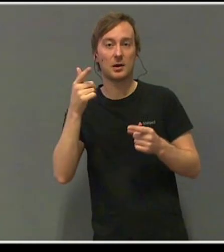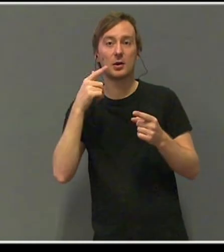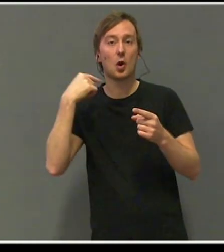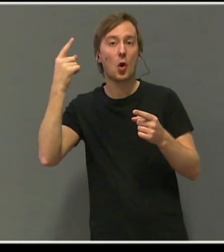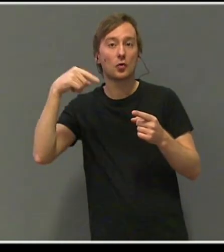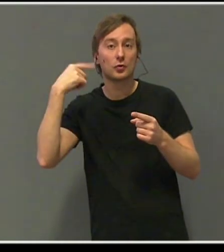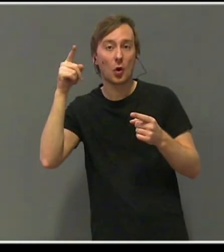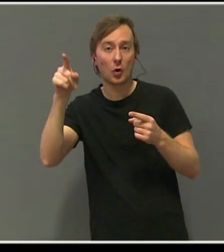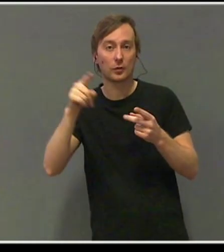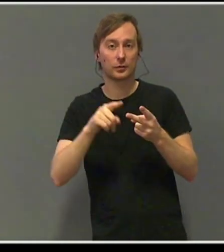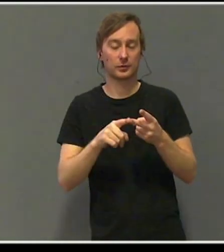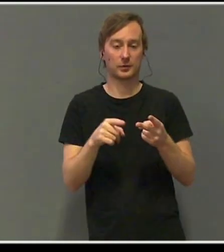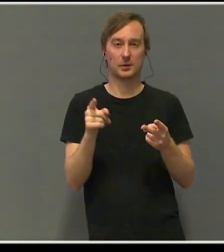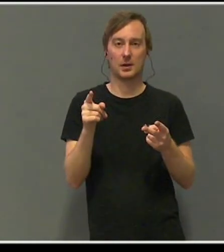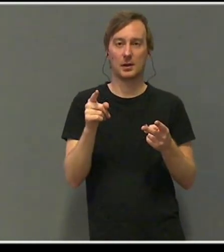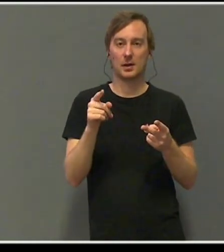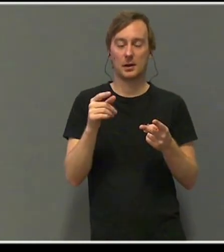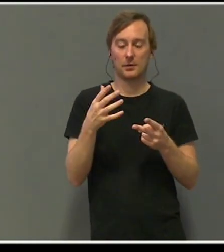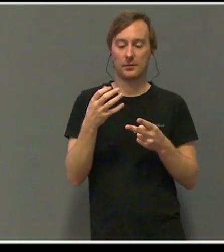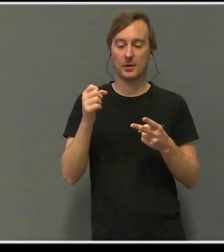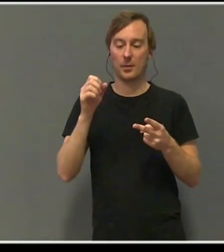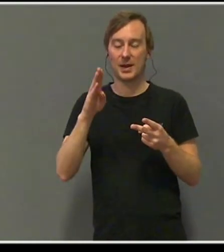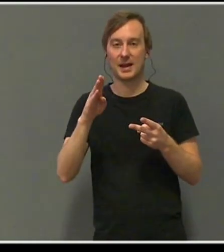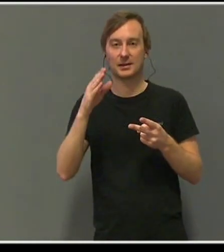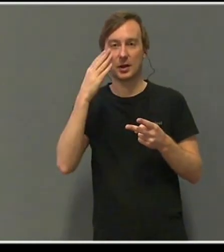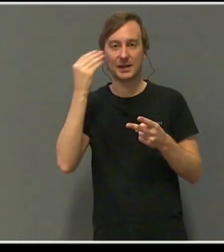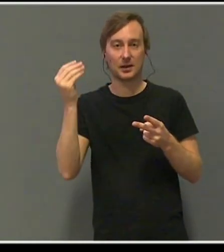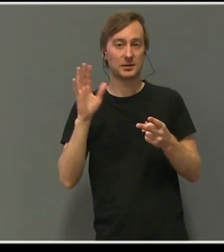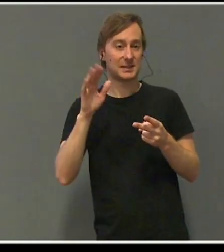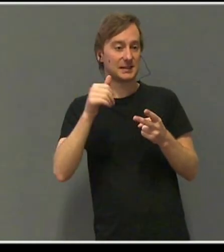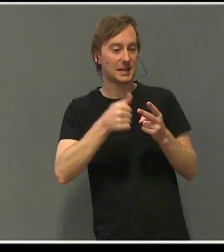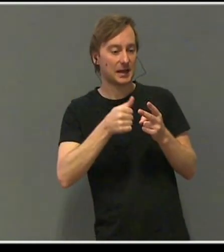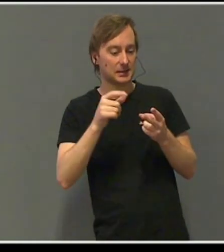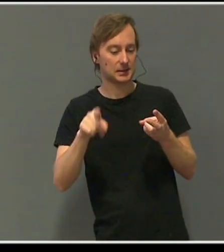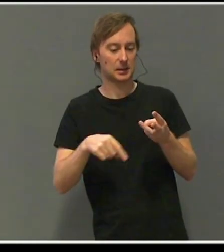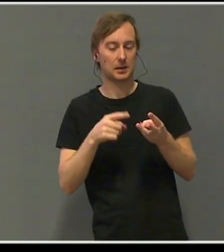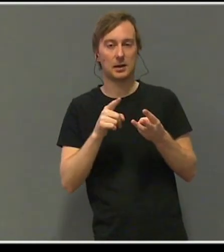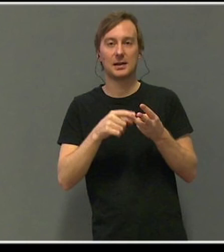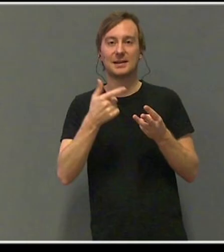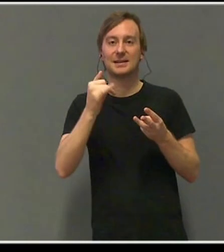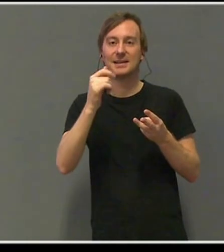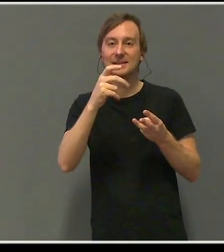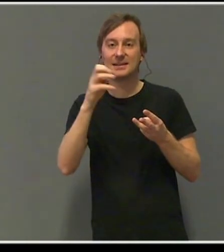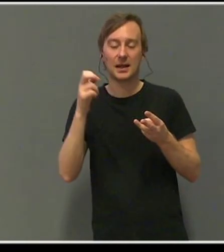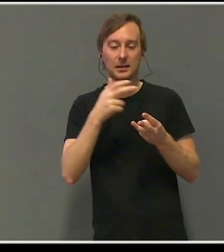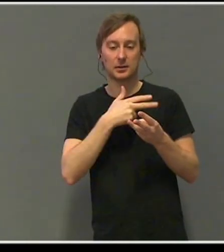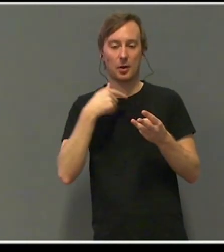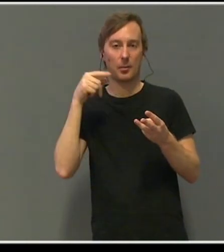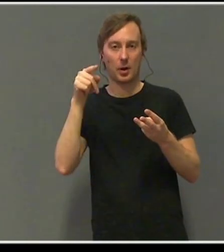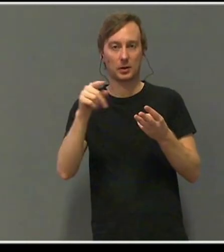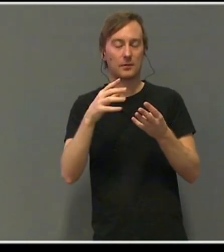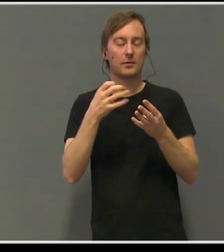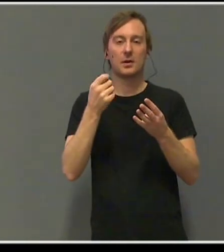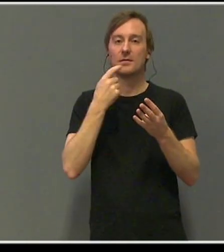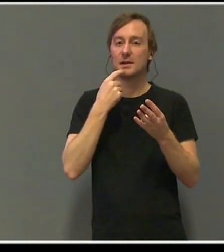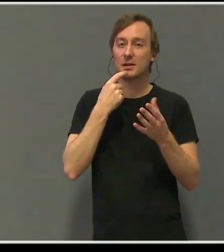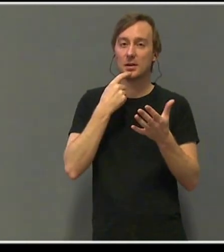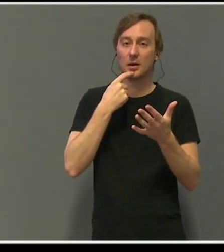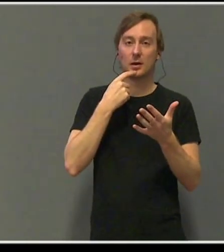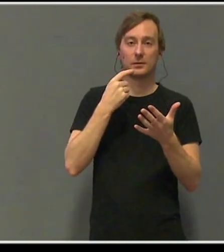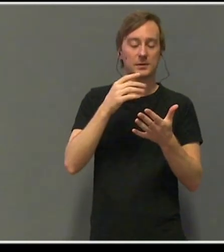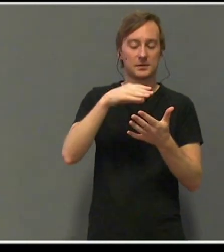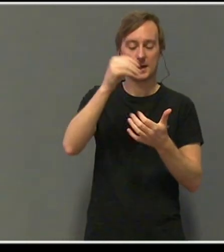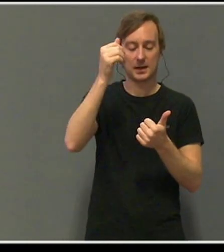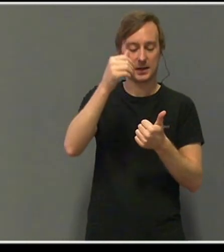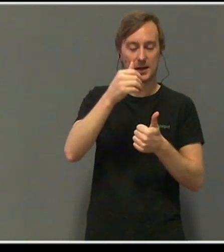kjæresten hans fra Breda i Nederland. Fra Gitte, lærerne i Tisted i Danmark. Fra Finland, fra Sverige, fra Tjekkia.